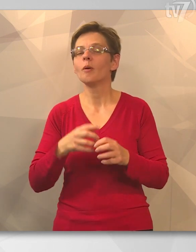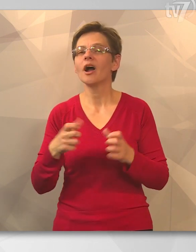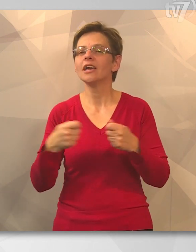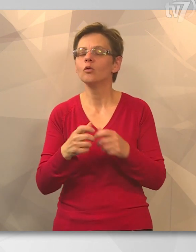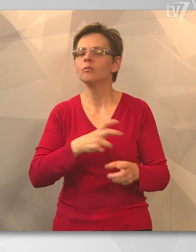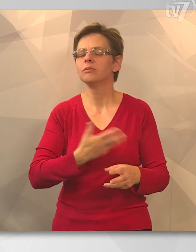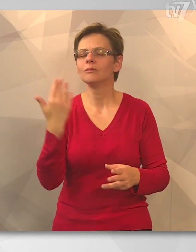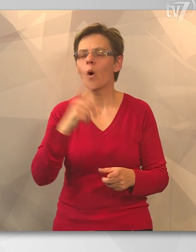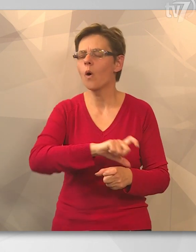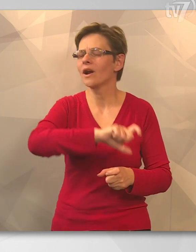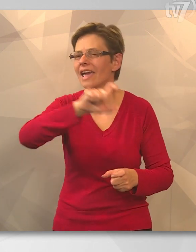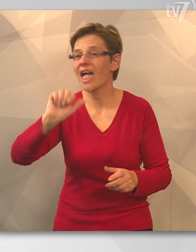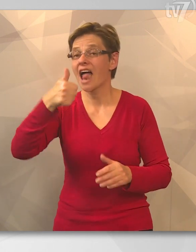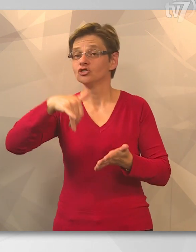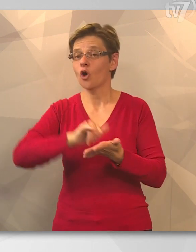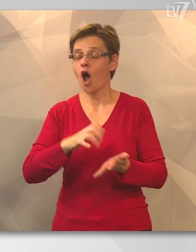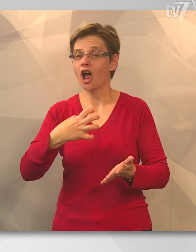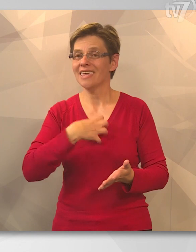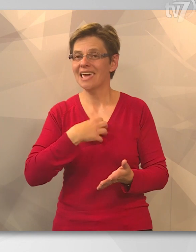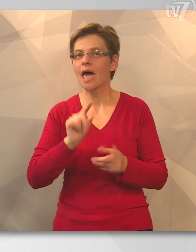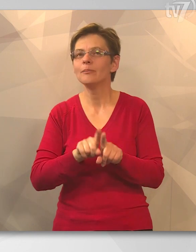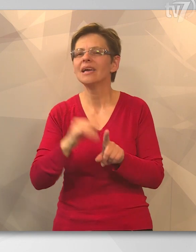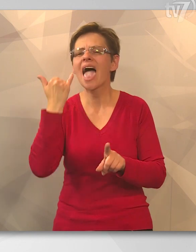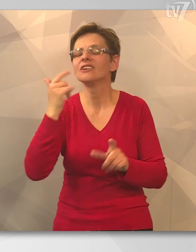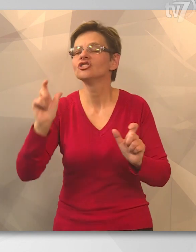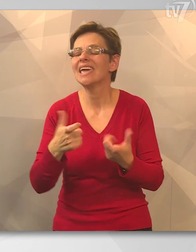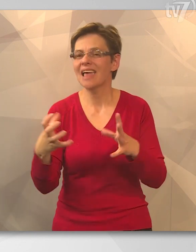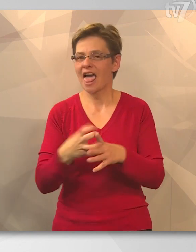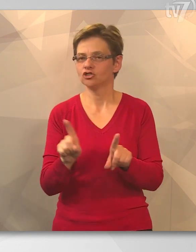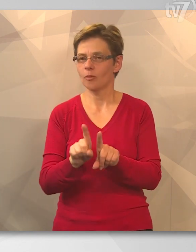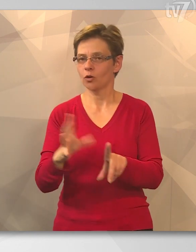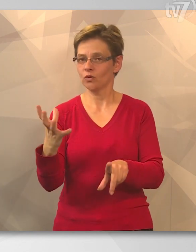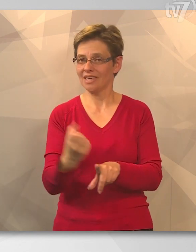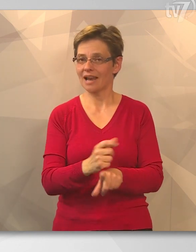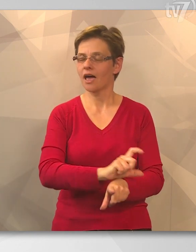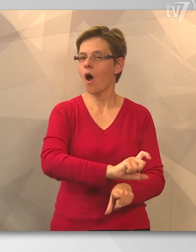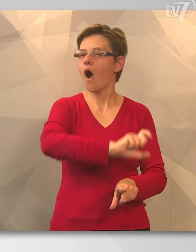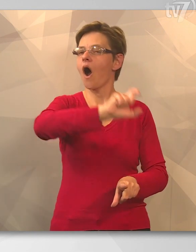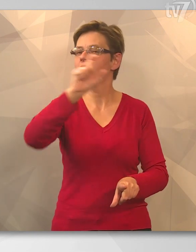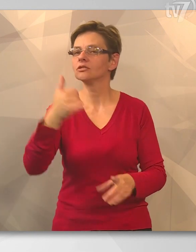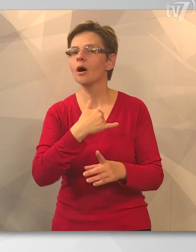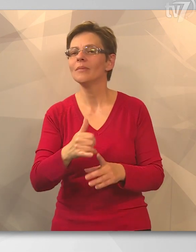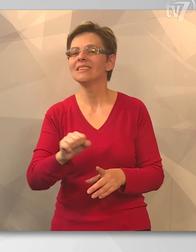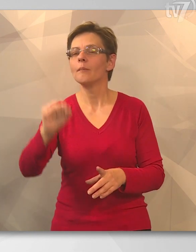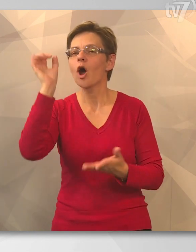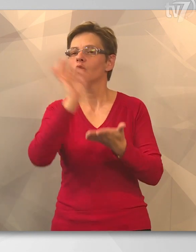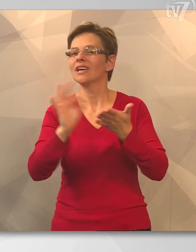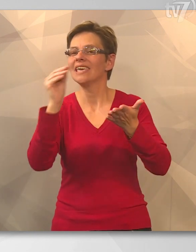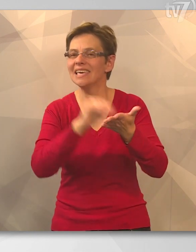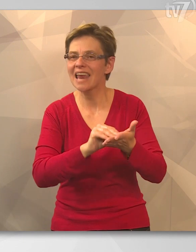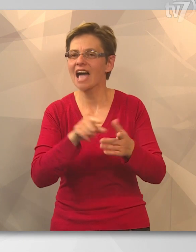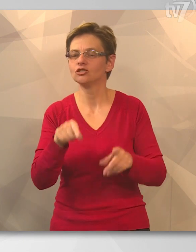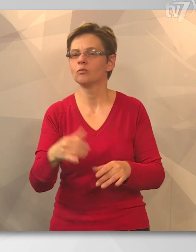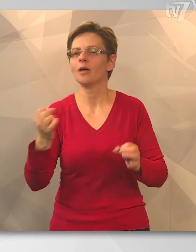klub hosszú utat járt be, hiszen az első aranyérmet még szinte esélytelen csapatként nyerte meg, azóta azonban minden bajnoki